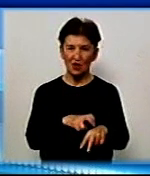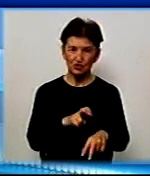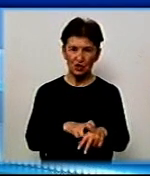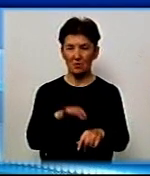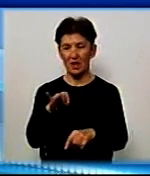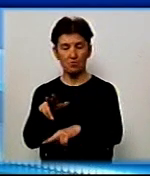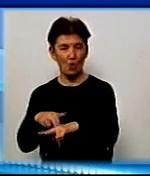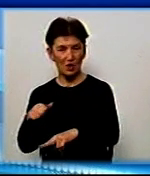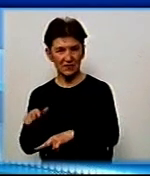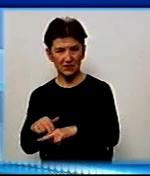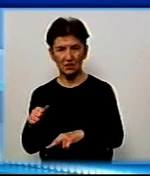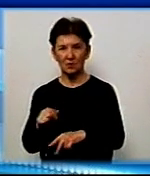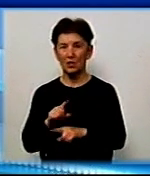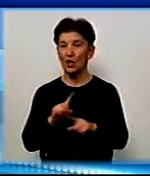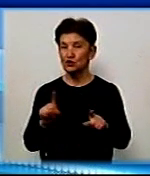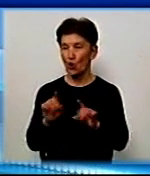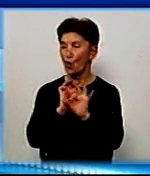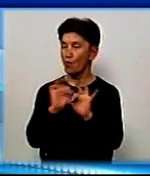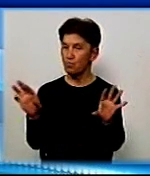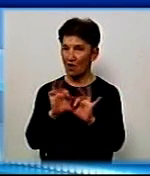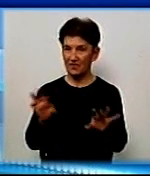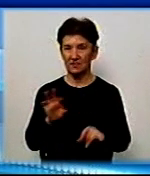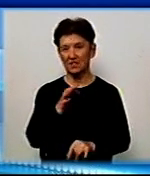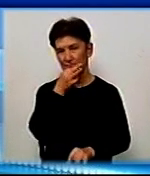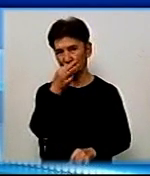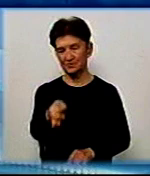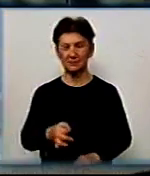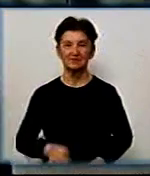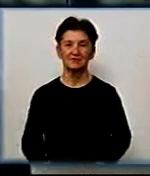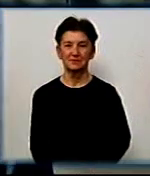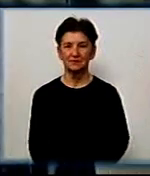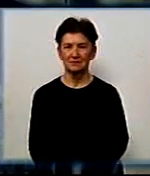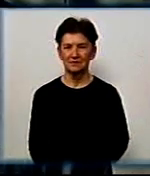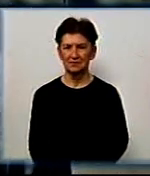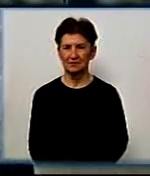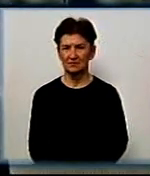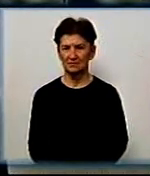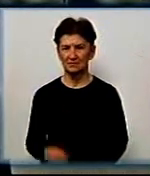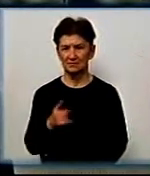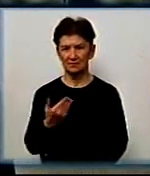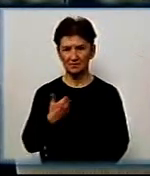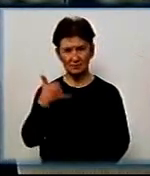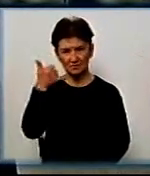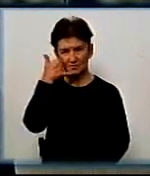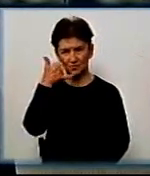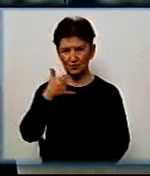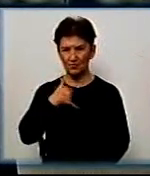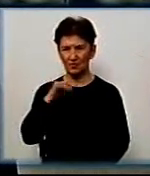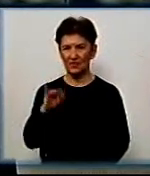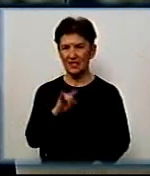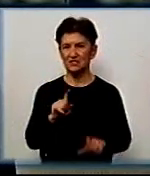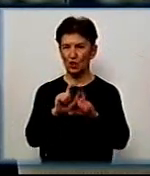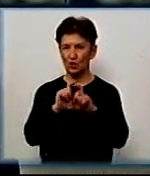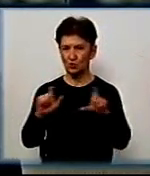та поліцією. Що вони повідомили, розповість Антоніна Крейтор. Мені позвонили школи,